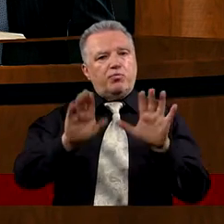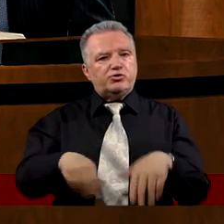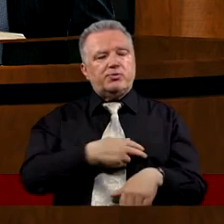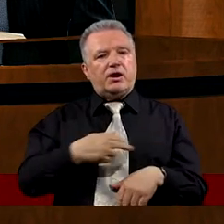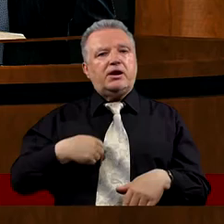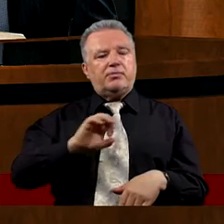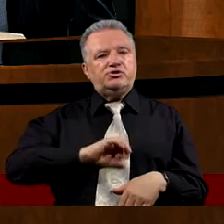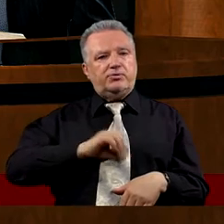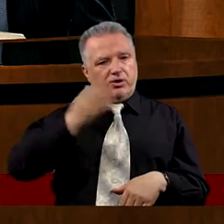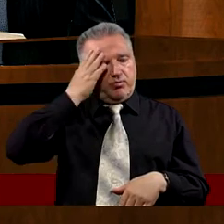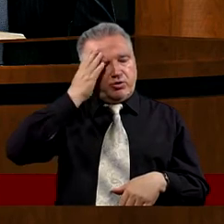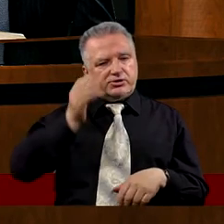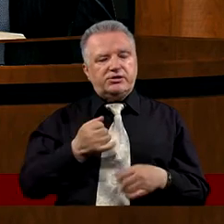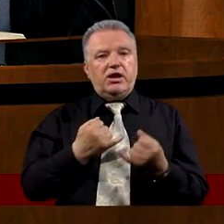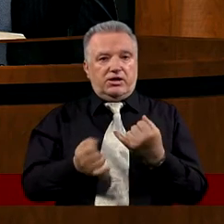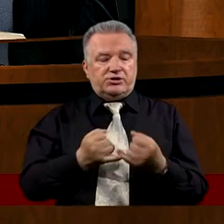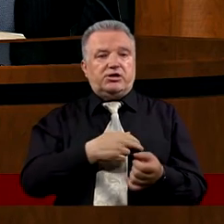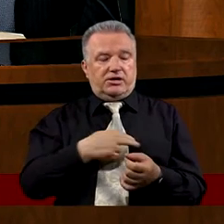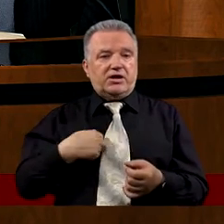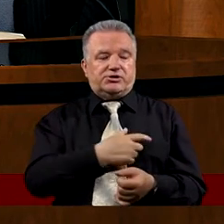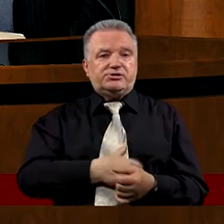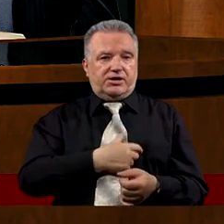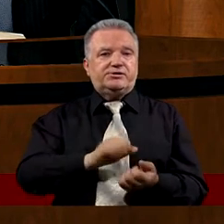Siebie poznać Jeżeli nasze serca są otwarte